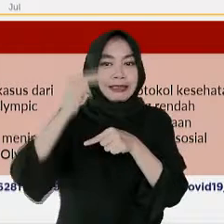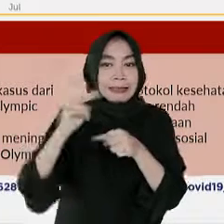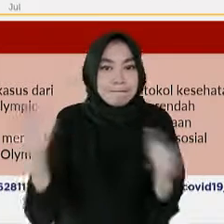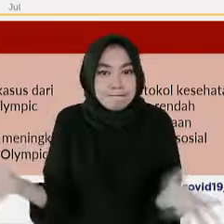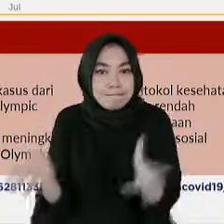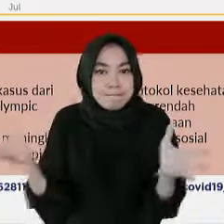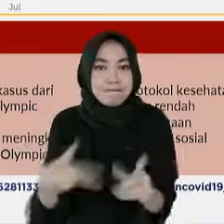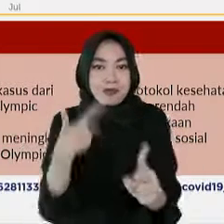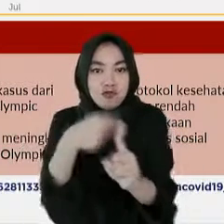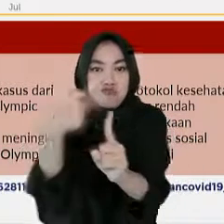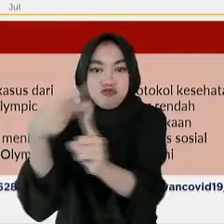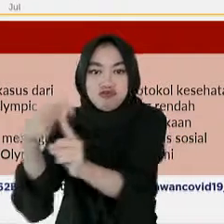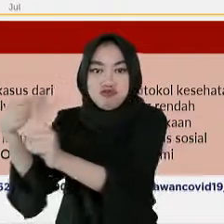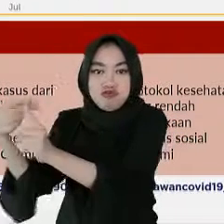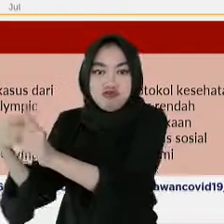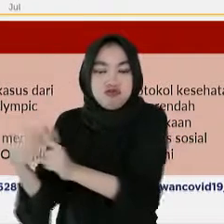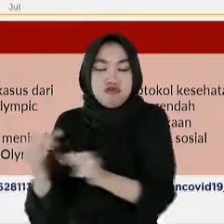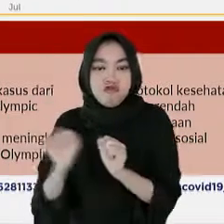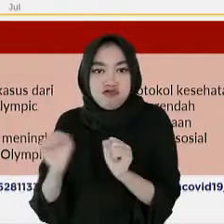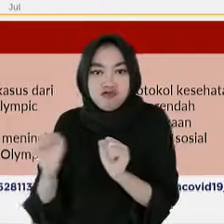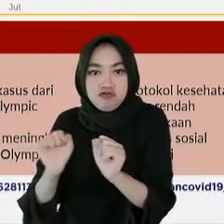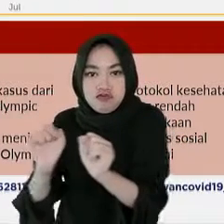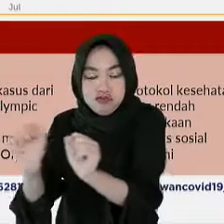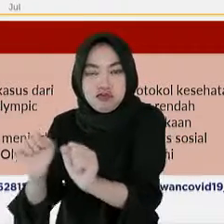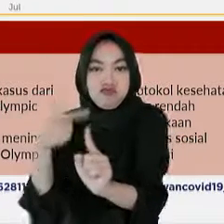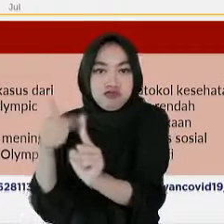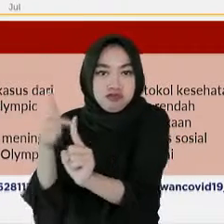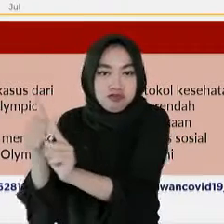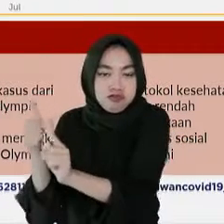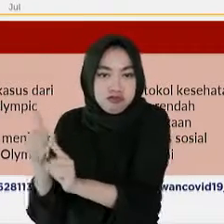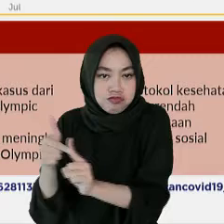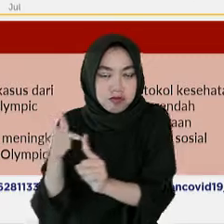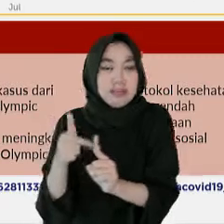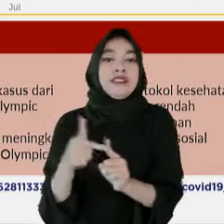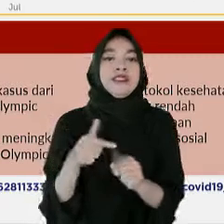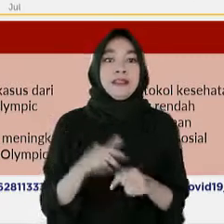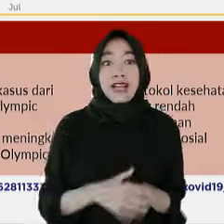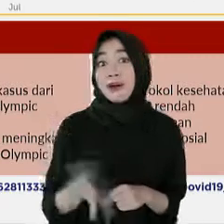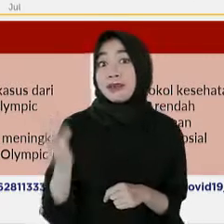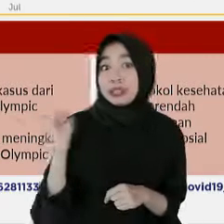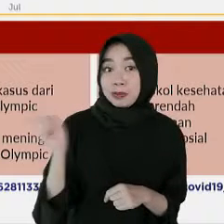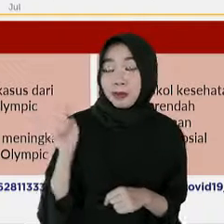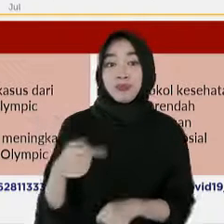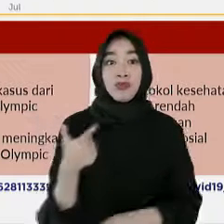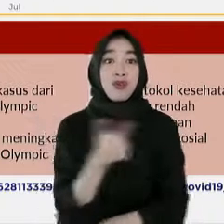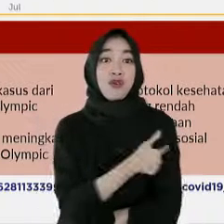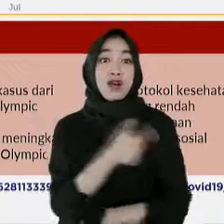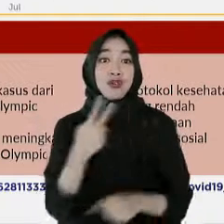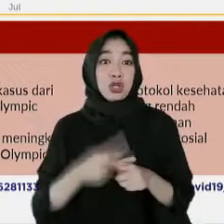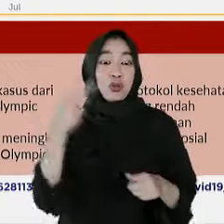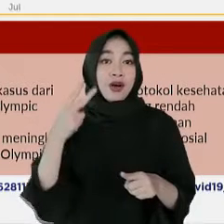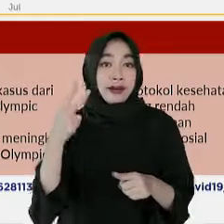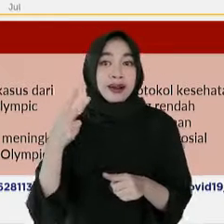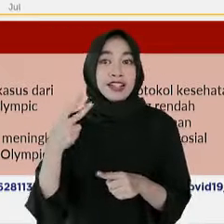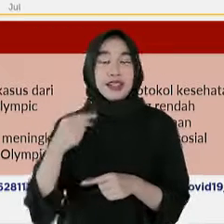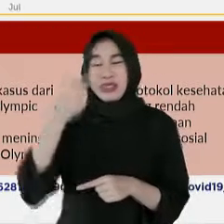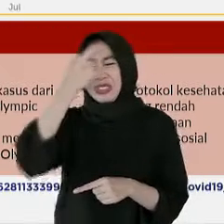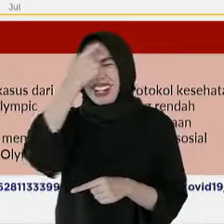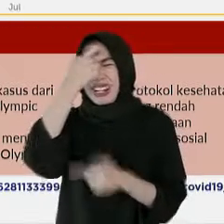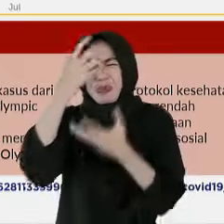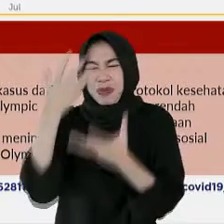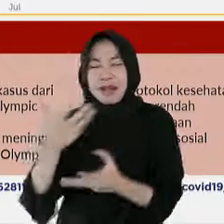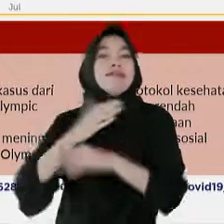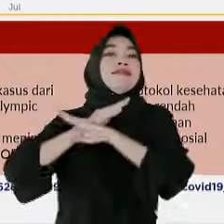cakupan vaksinasi di seluruh Indonesia. Vaksin dosis lengkap terbukti dapat mengurangi keparahan gejala,